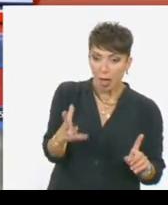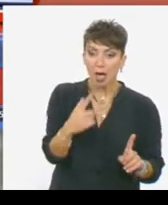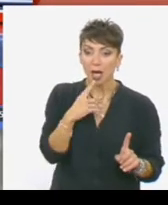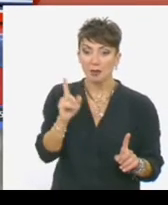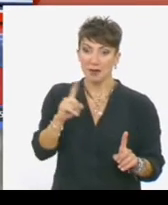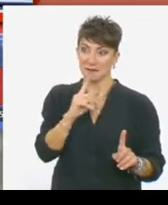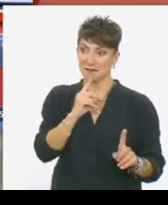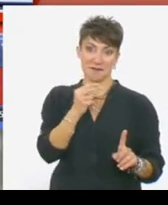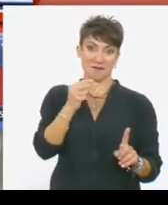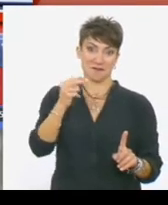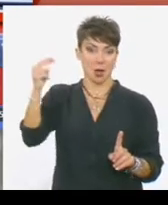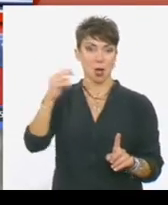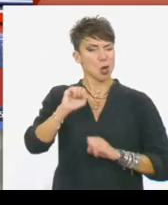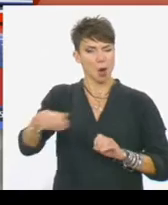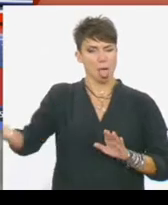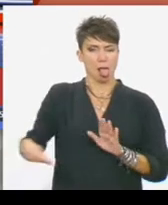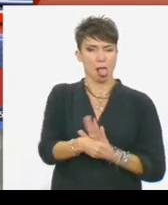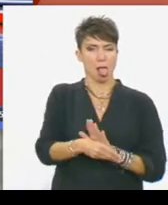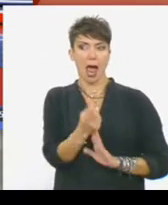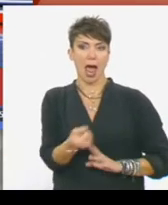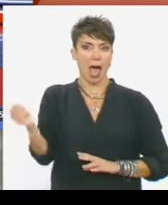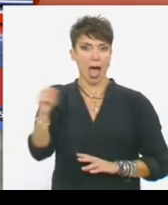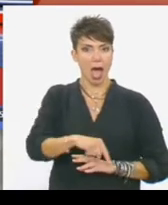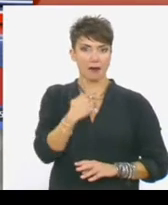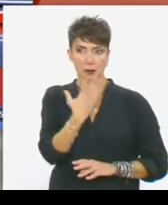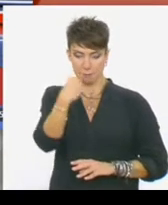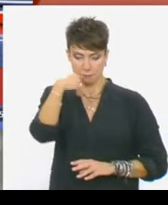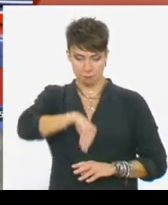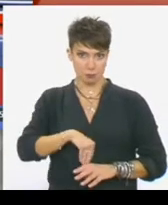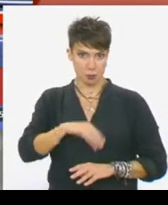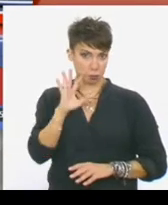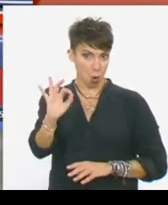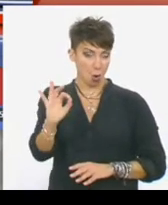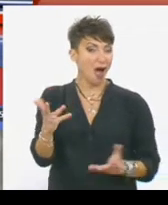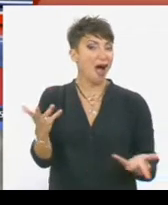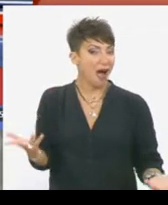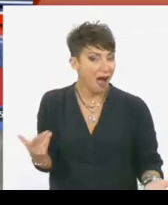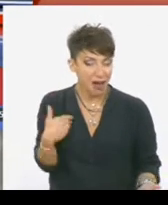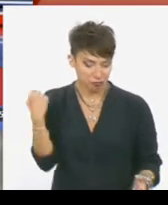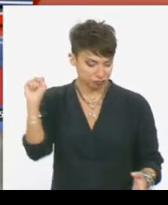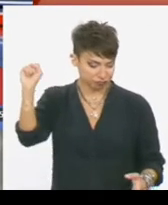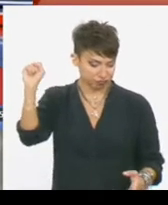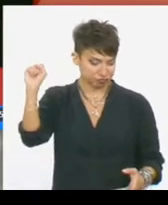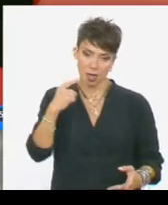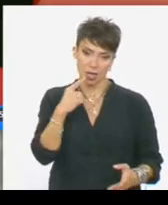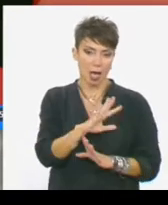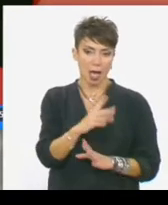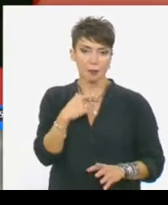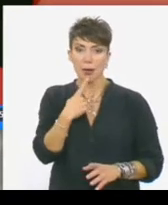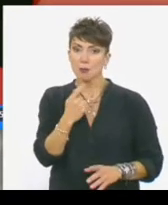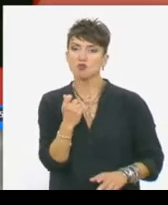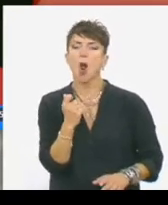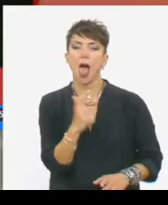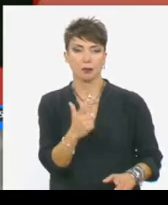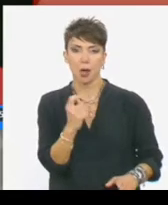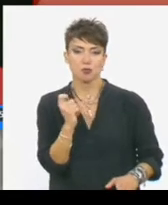μεγαλός τέλεχος προσπάθησε να τον δωροδογήσει την επόμενη ημέρα αυτού του περιστατικού προκειμένου να κρατήσει το στόμα του κλειστό προσφέροντάς του αρκετές